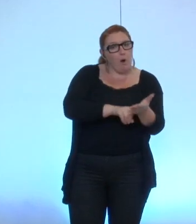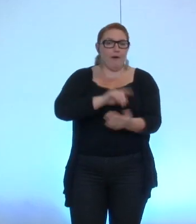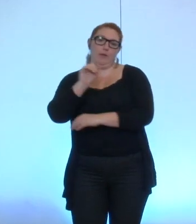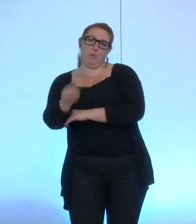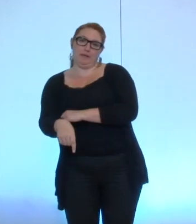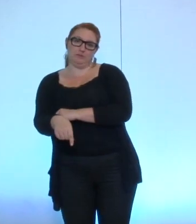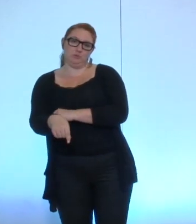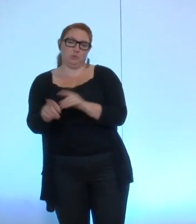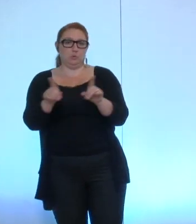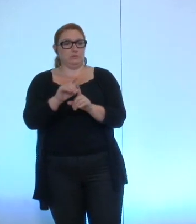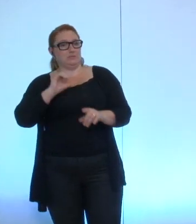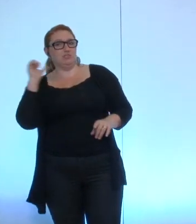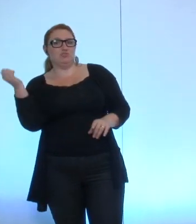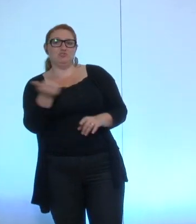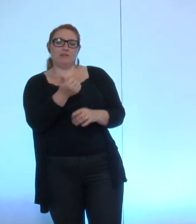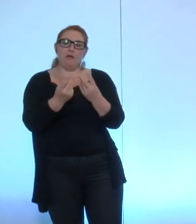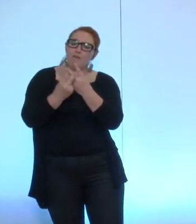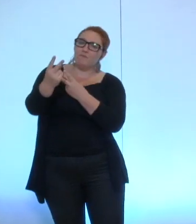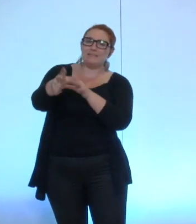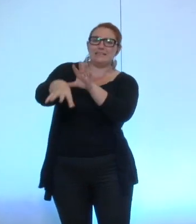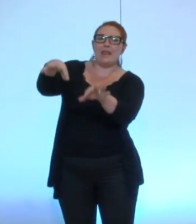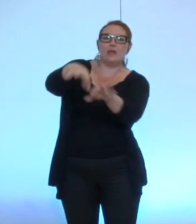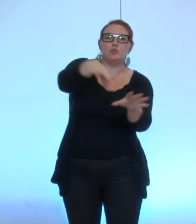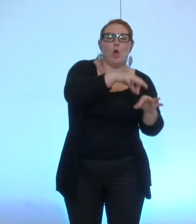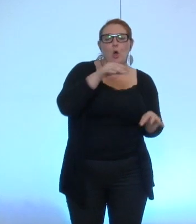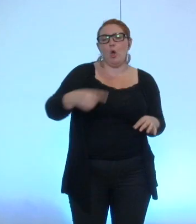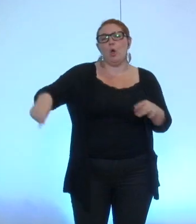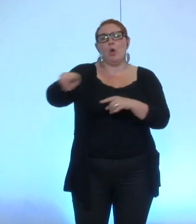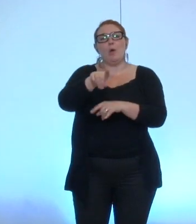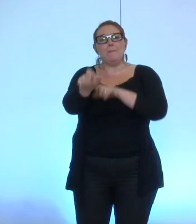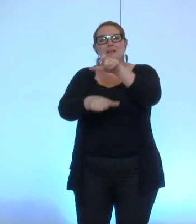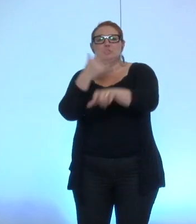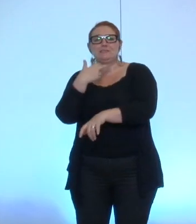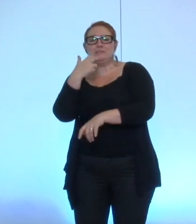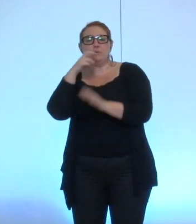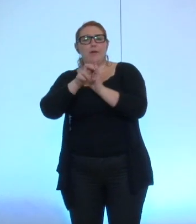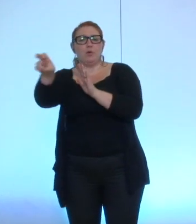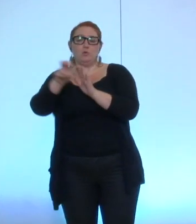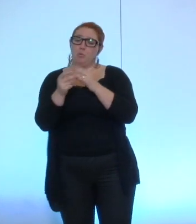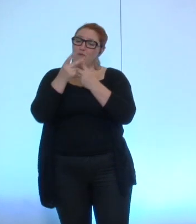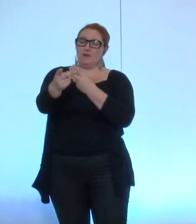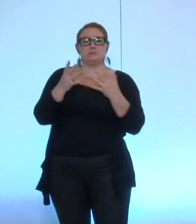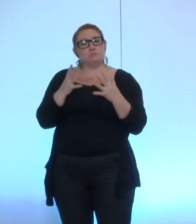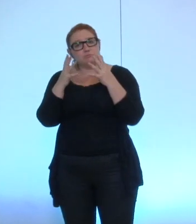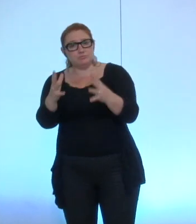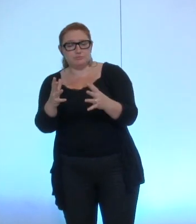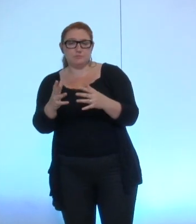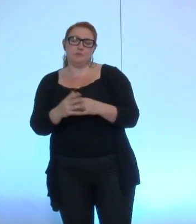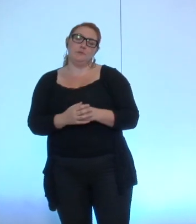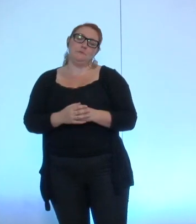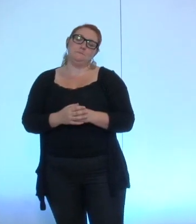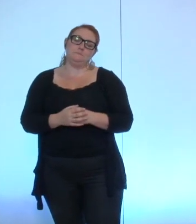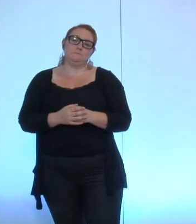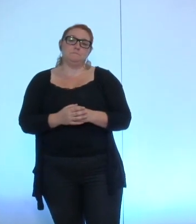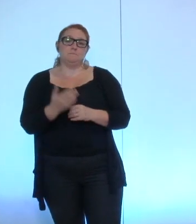et les autres nous avons pris auprès des électeurs et des citoyens grenoblois. L'autre axe important de ce nouveau